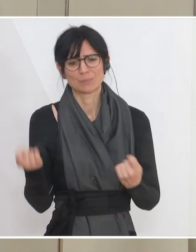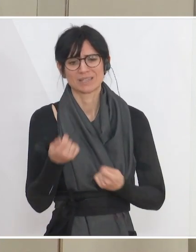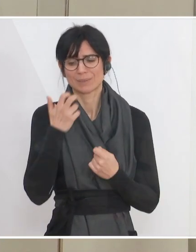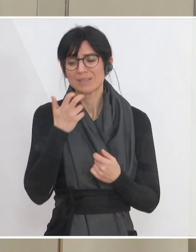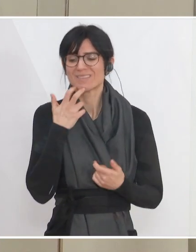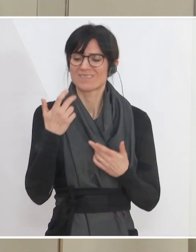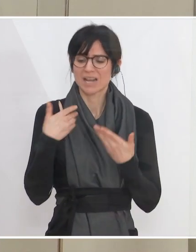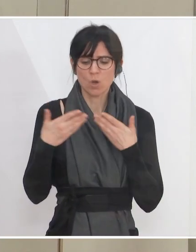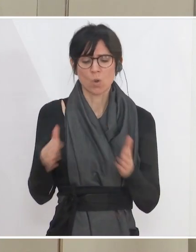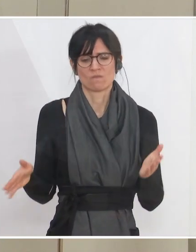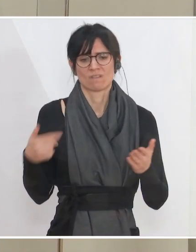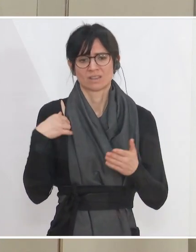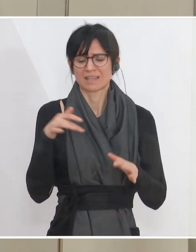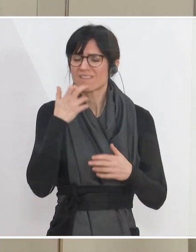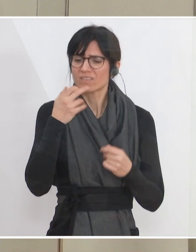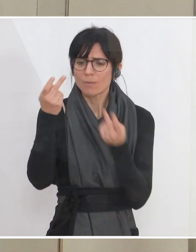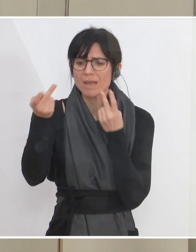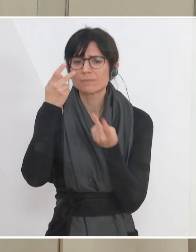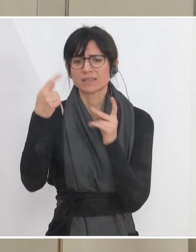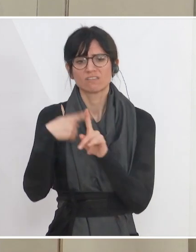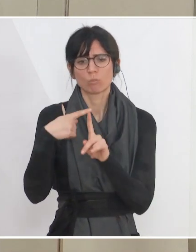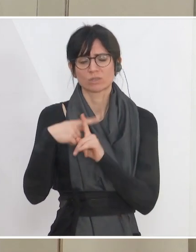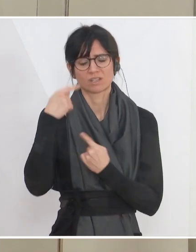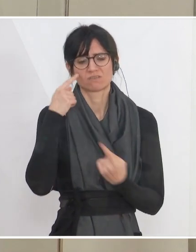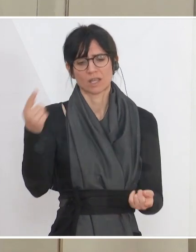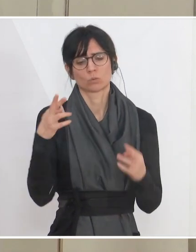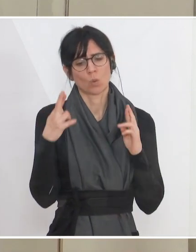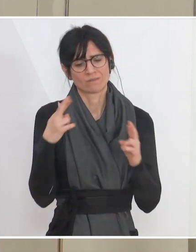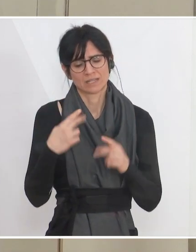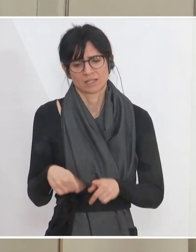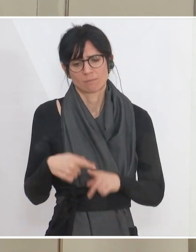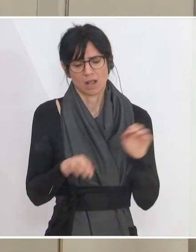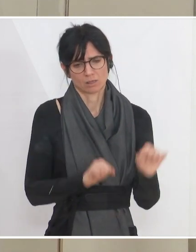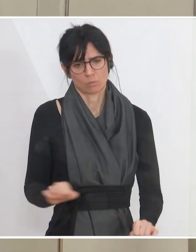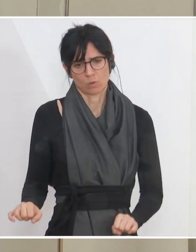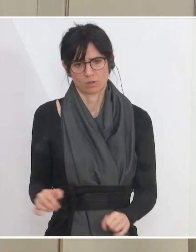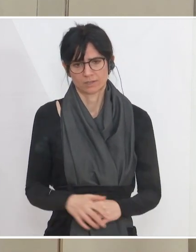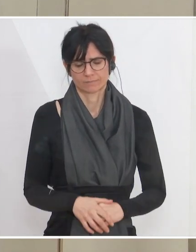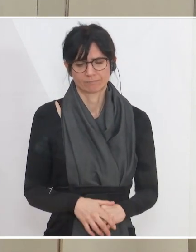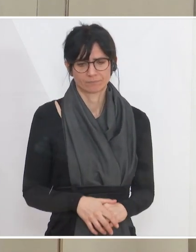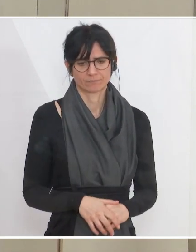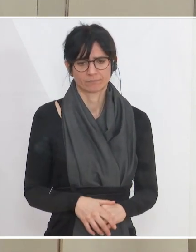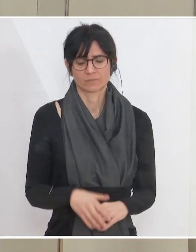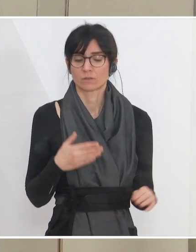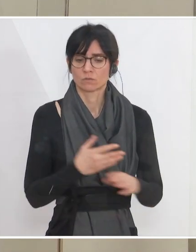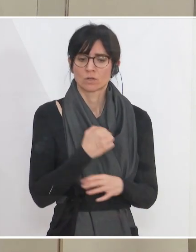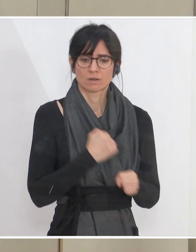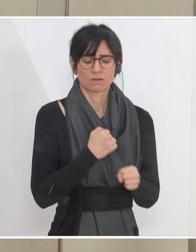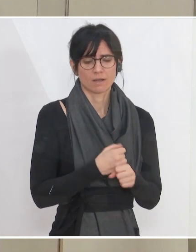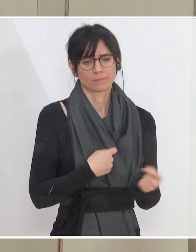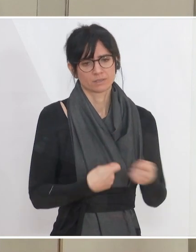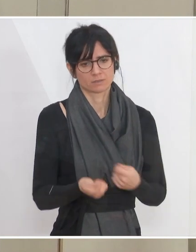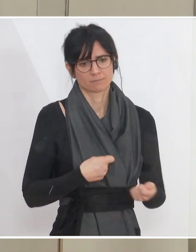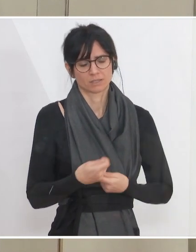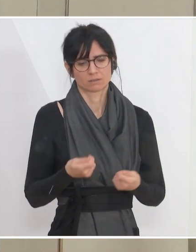eröffnen würden. Das ist, glaube ich, der entscheidende Punkt und ich hoffe, dass es auch bald möglich ist, das zu tun. Für den Arbeitsmarkt